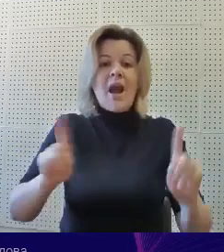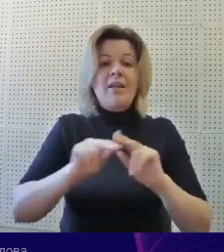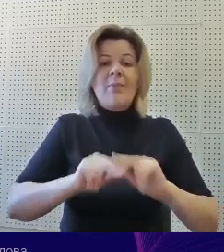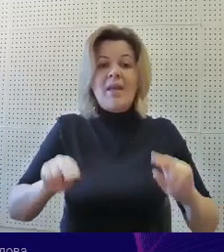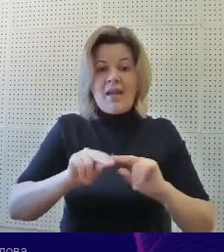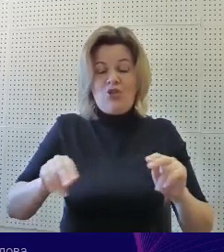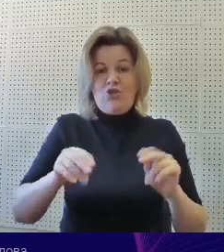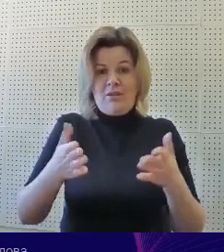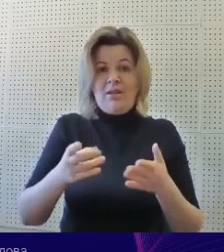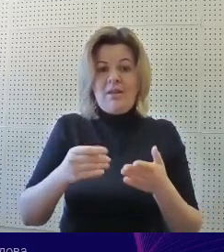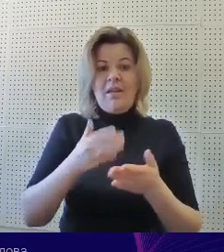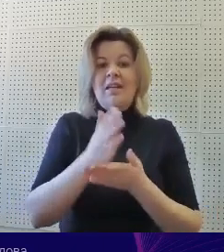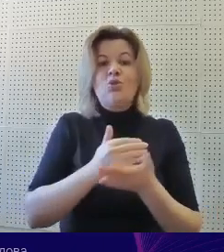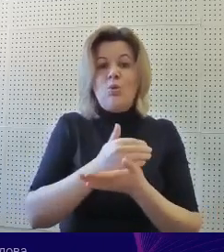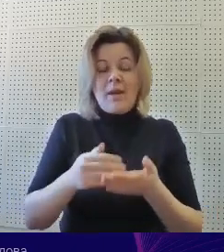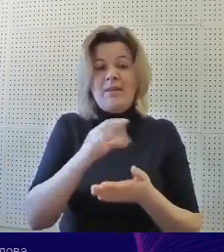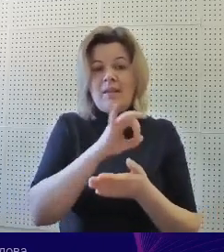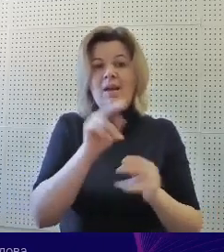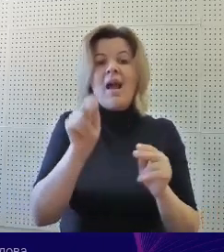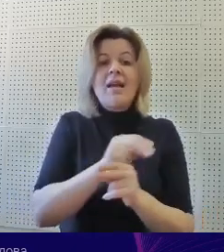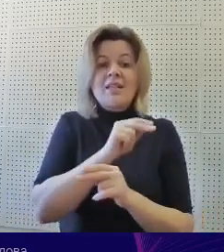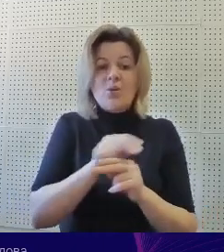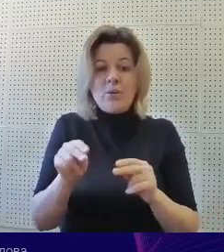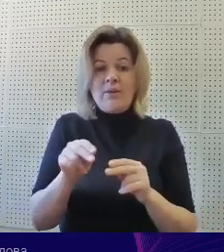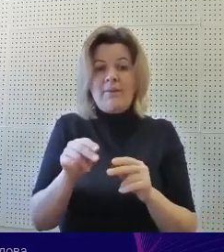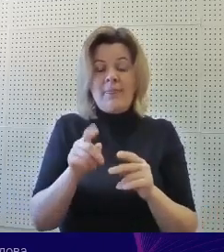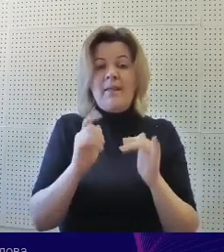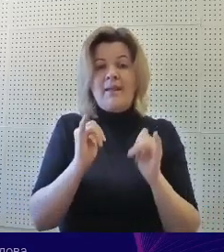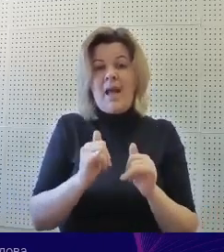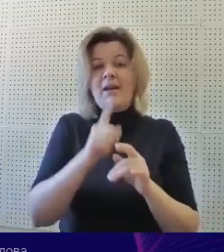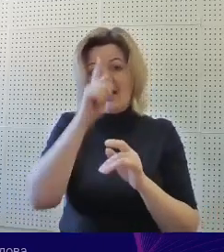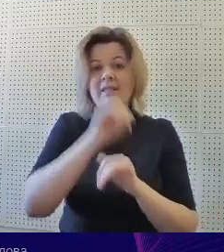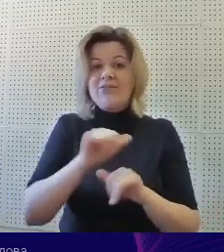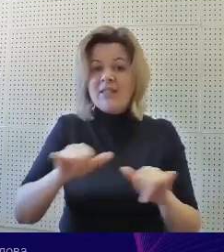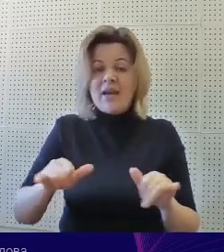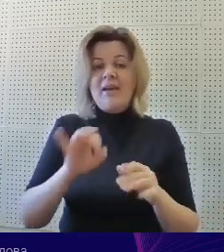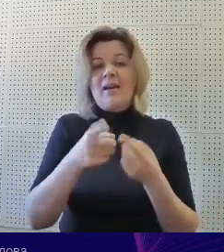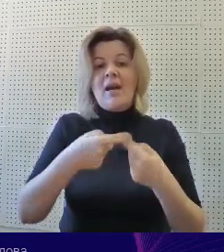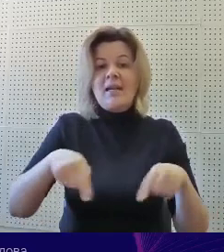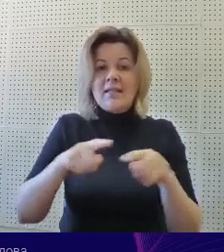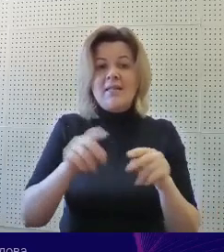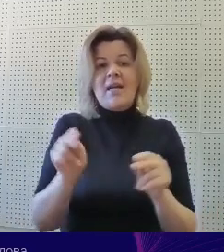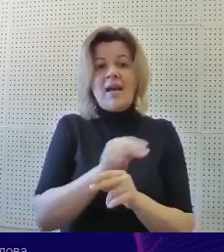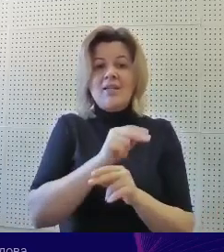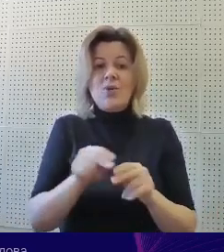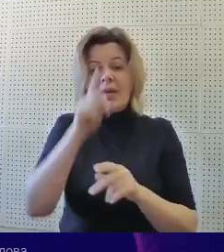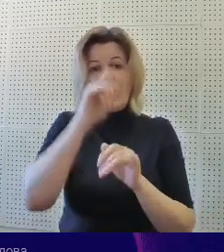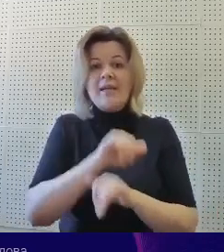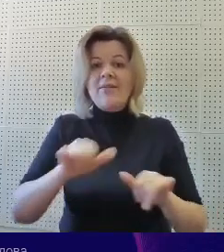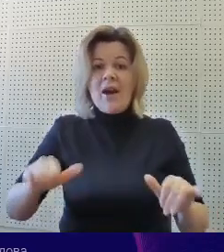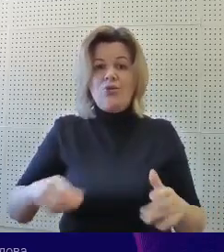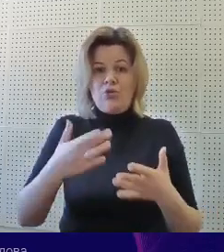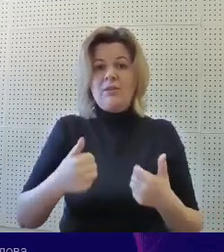инструмент и коррекционно и для развития и организации